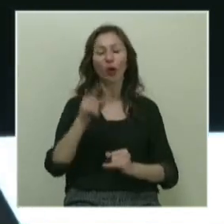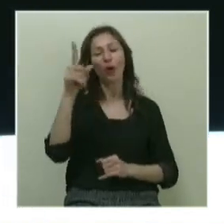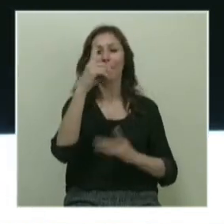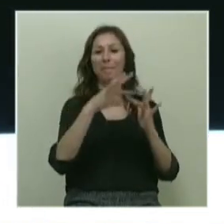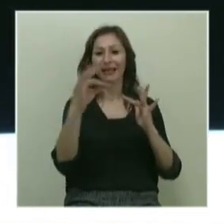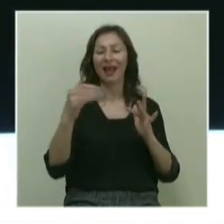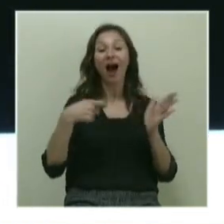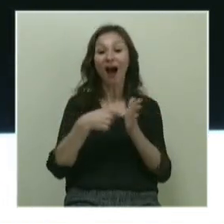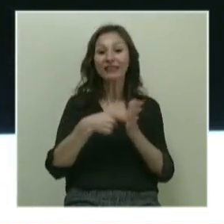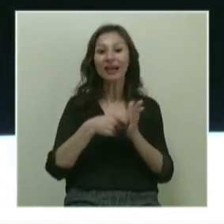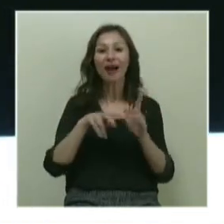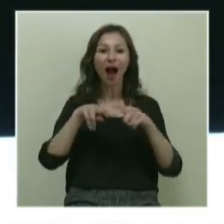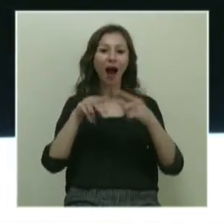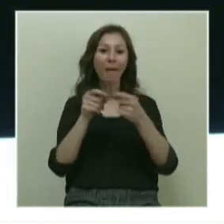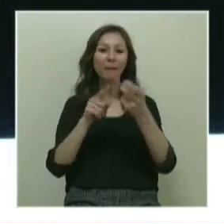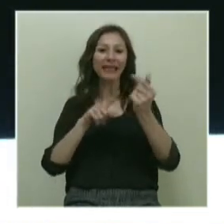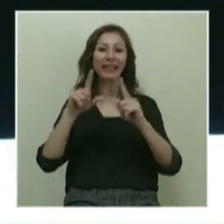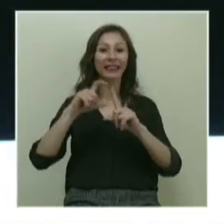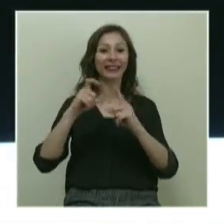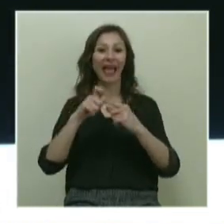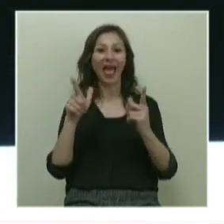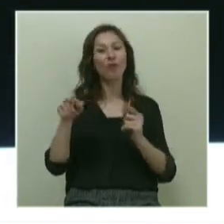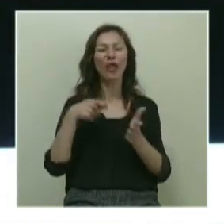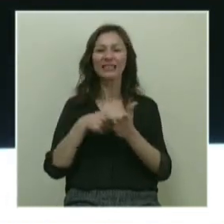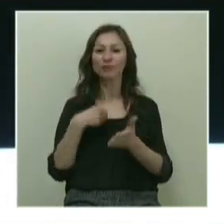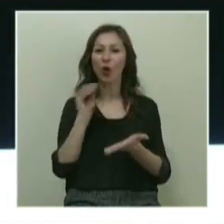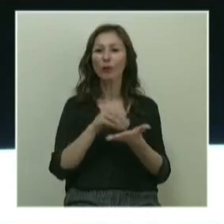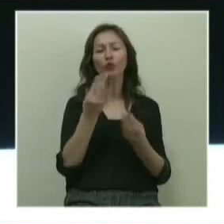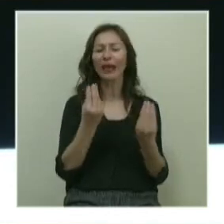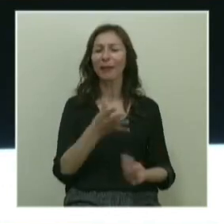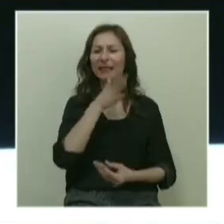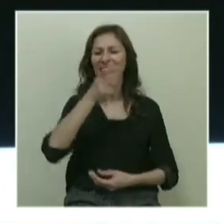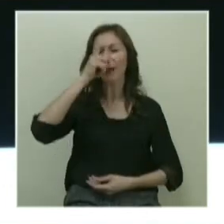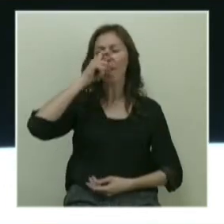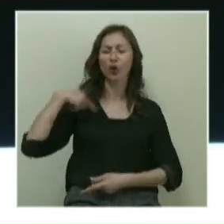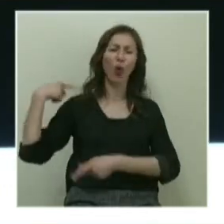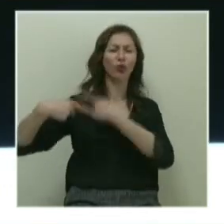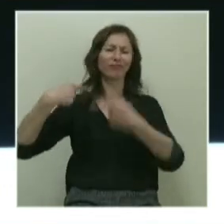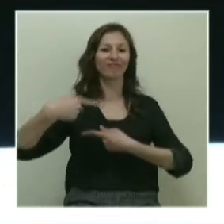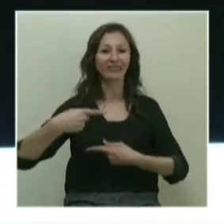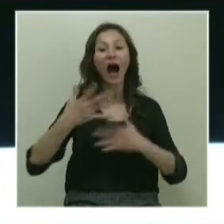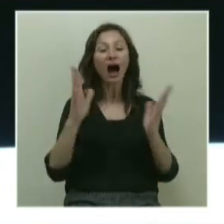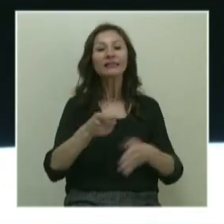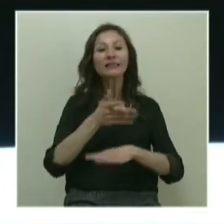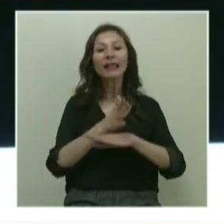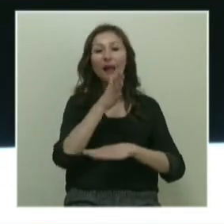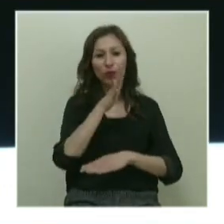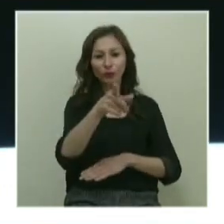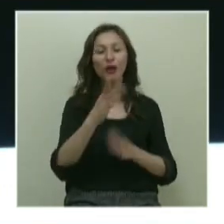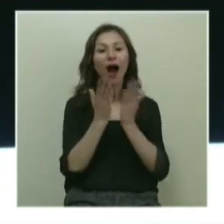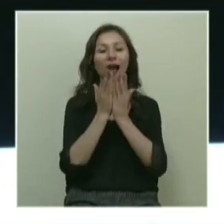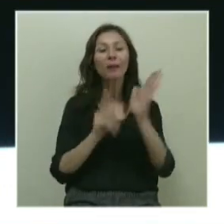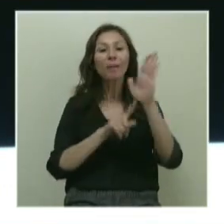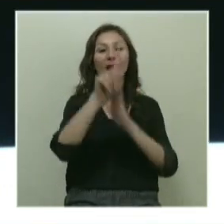biri. Yalnız adı abide. Biz böyle isimler koymayı çok iyi biliriz. İmparatorluk ahmadıyız. Aslında ne biliyor musunuz? Akademik